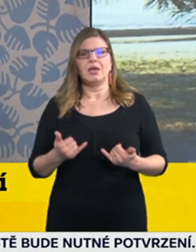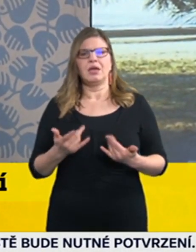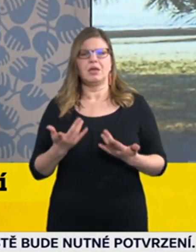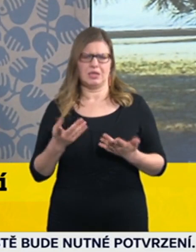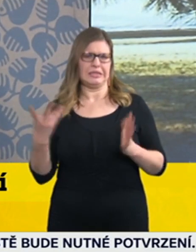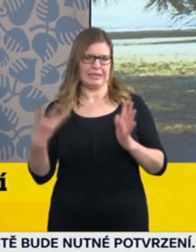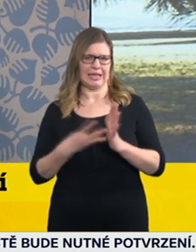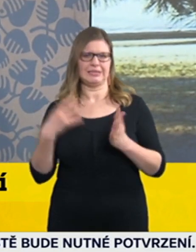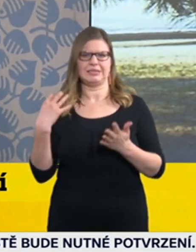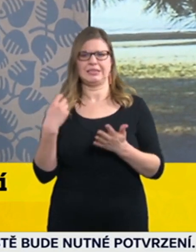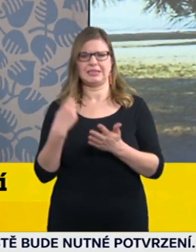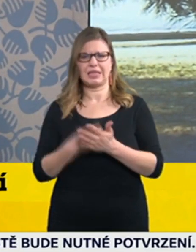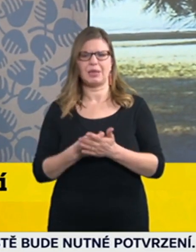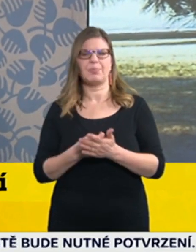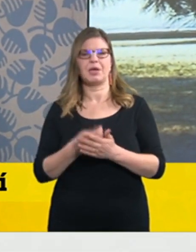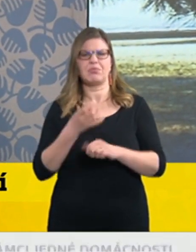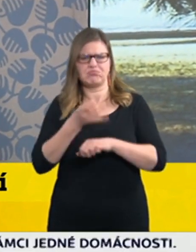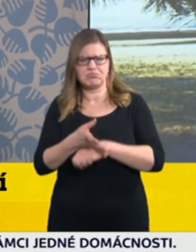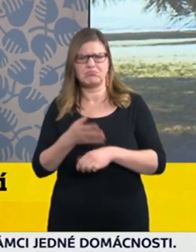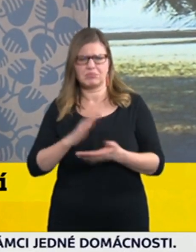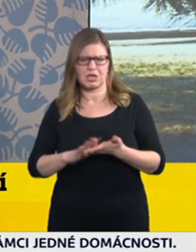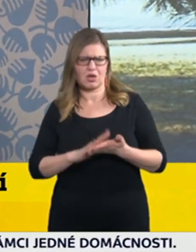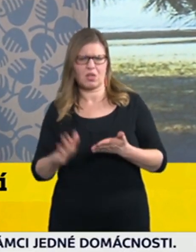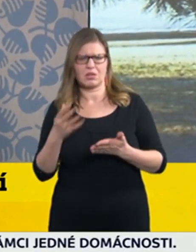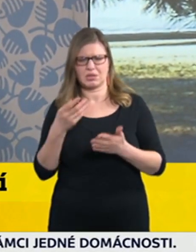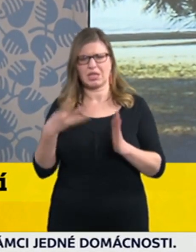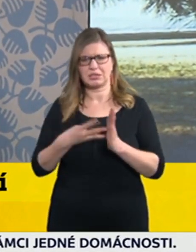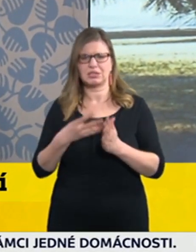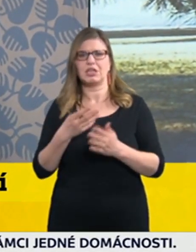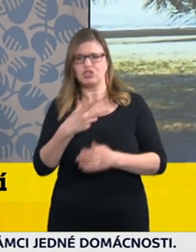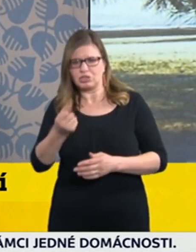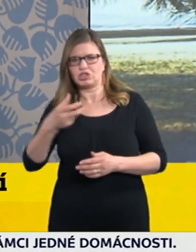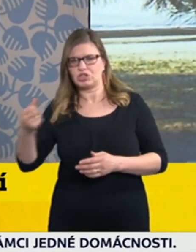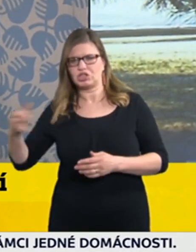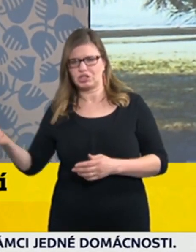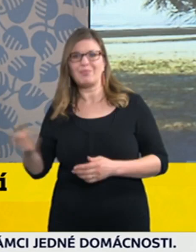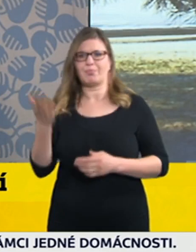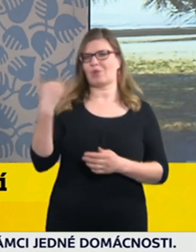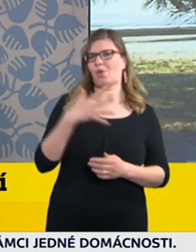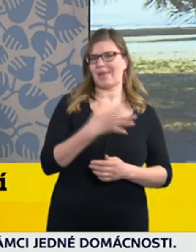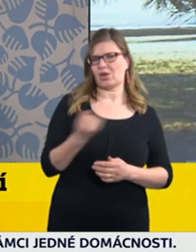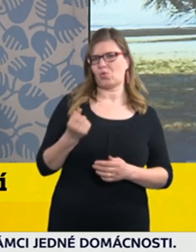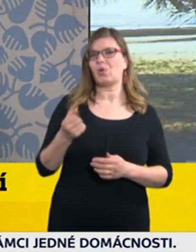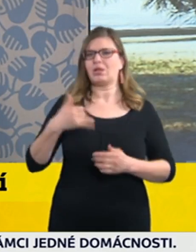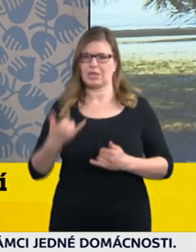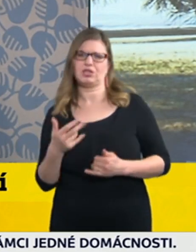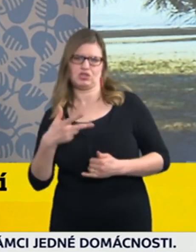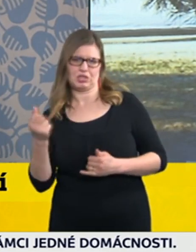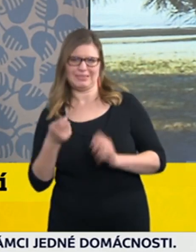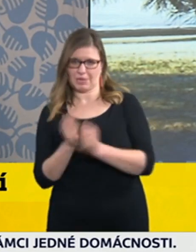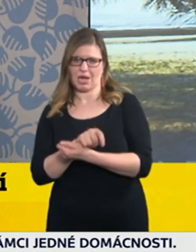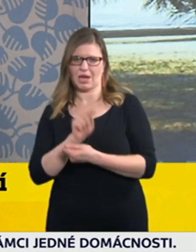antigenního testování z pěti na ty tři dny. Počítáte také mimo jiné s tím, že se nabyší počet